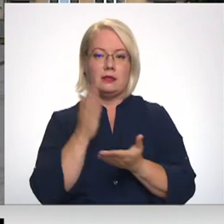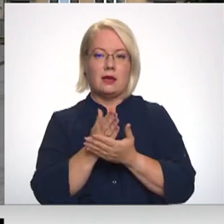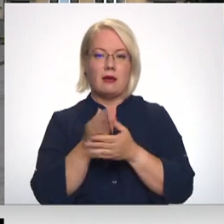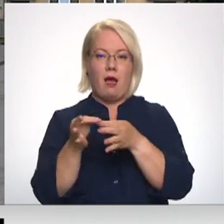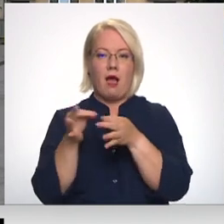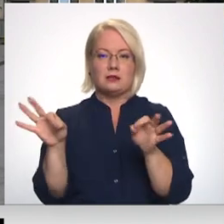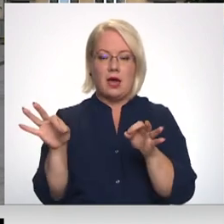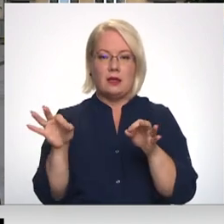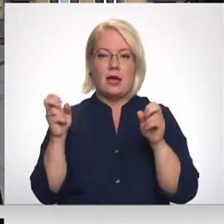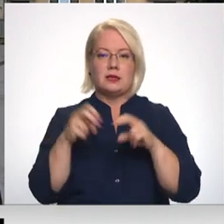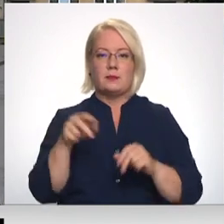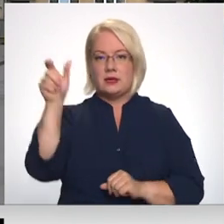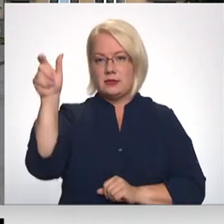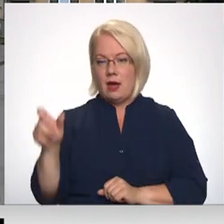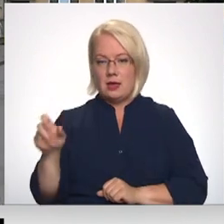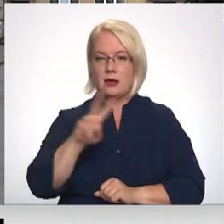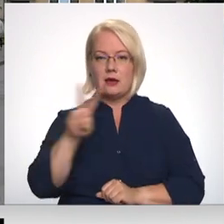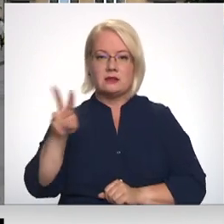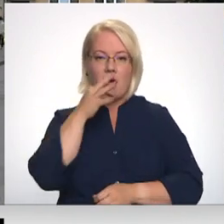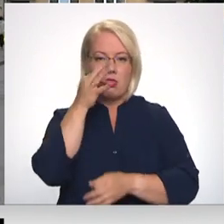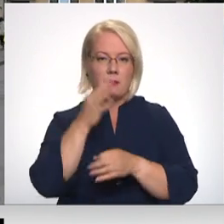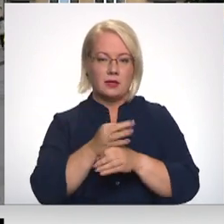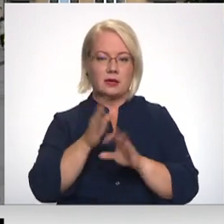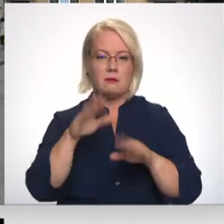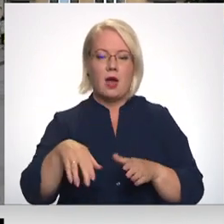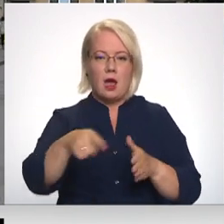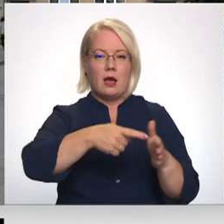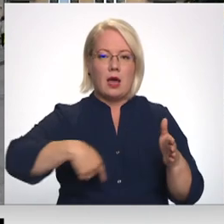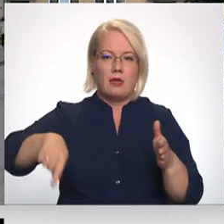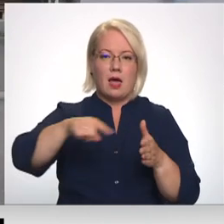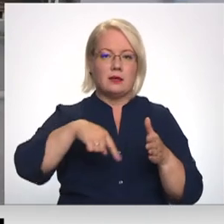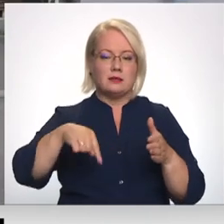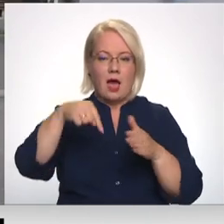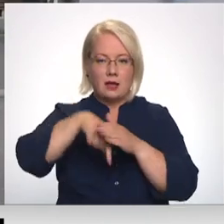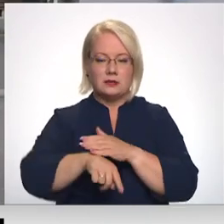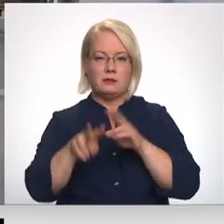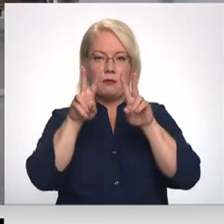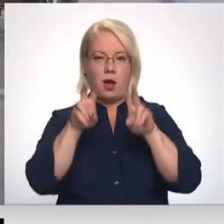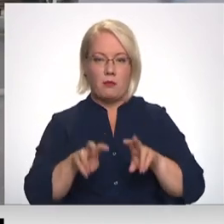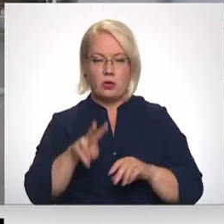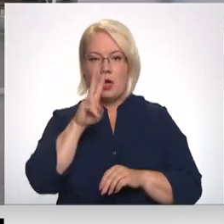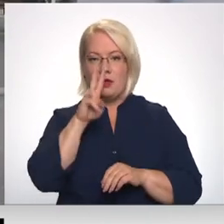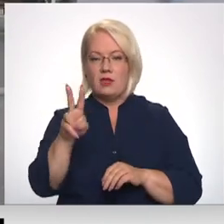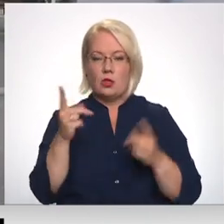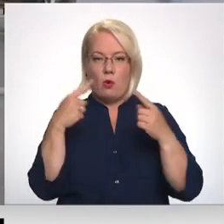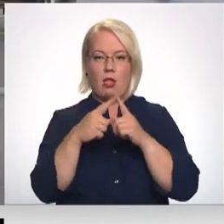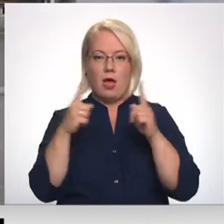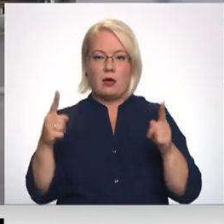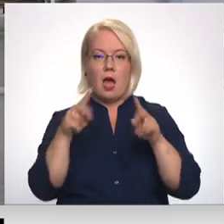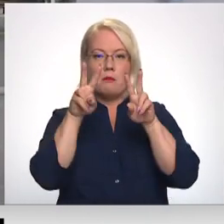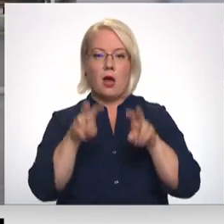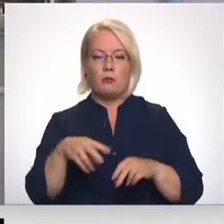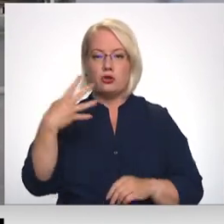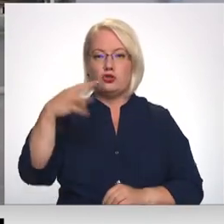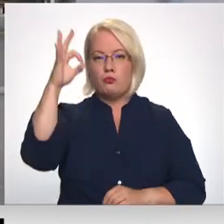atstādināts specialists, kurš bija atbildīgs pār kanalizācijas stiklu pārbaudi. Nepilnu divu nedēļu laikā ir pārbaudīts 40